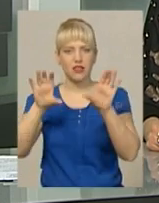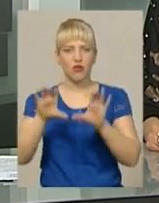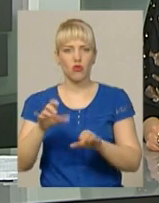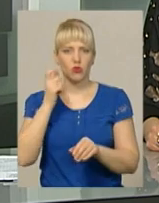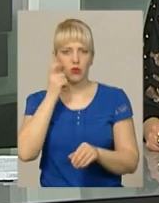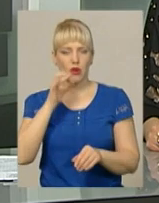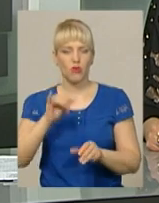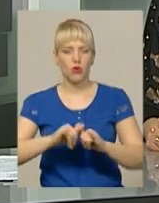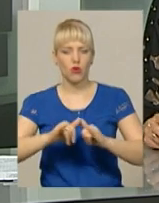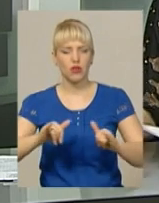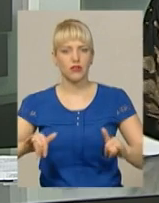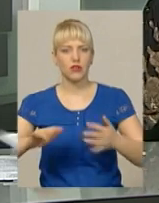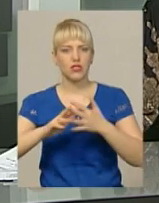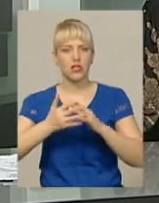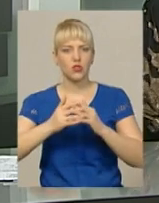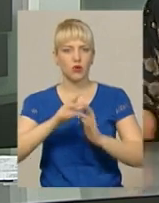розвиток сільської медицини.